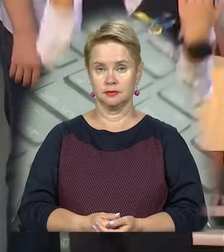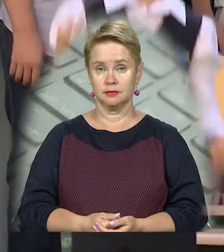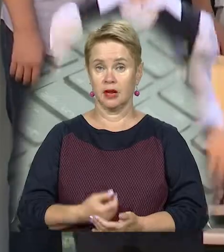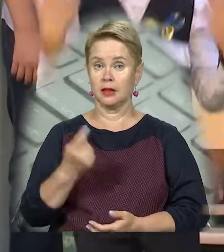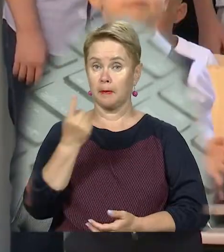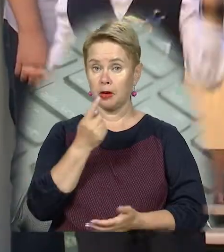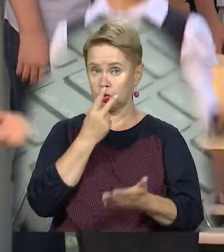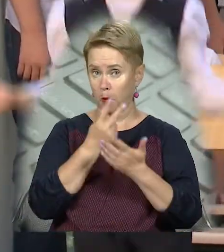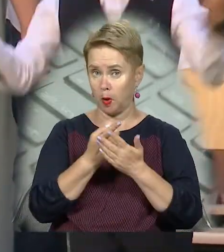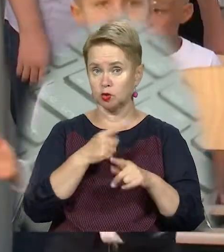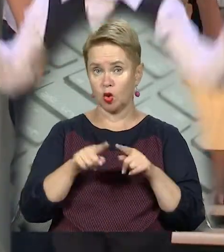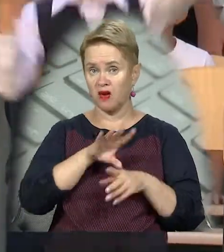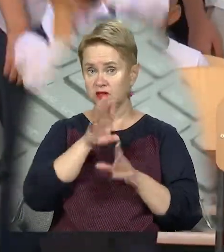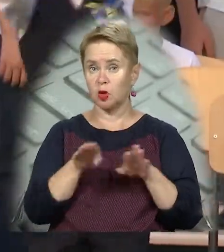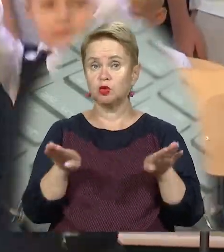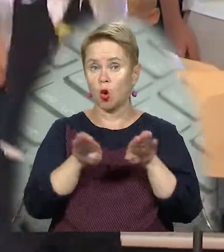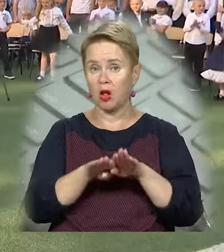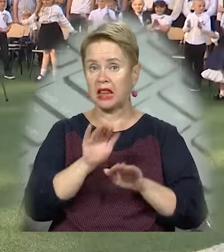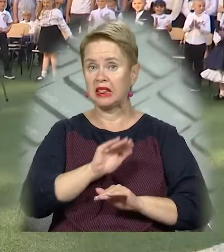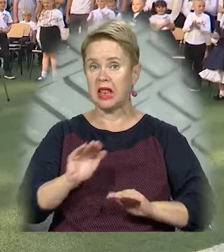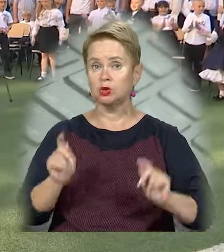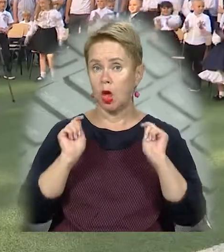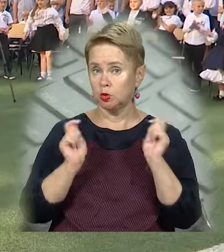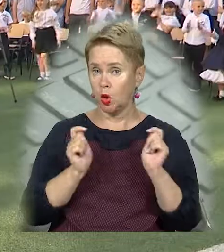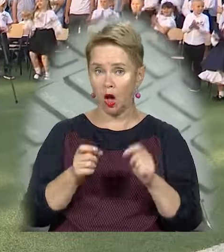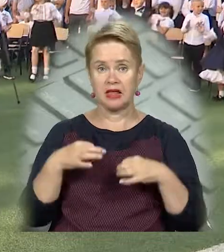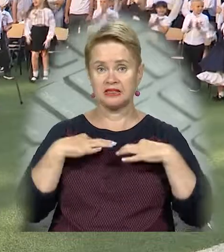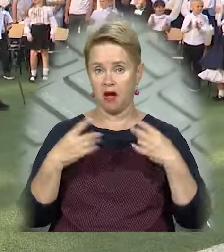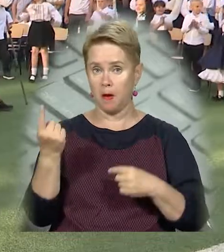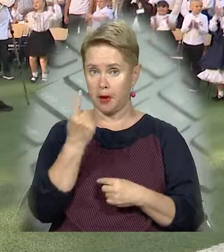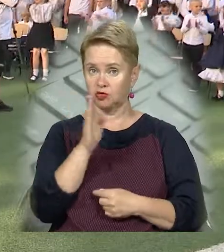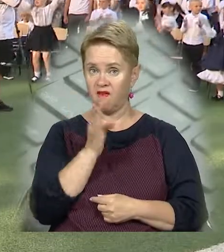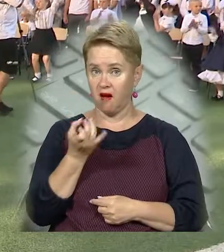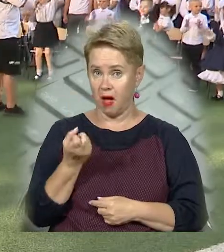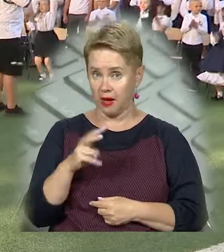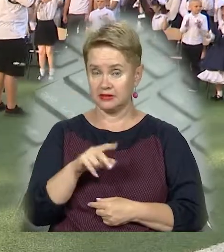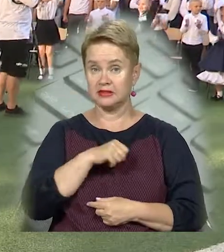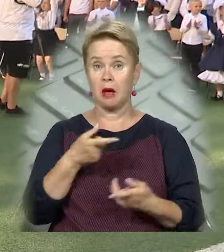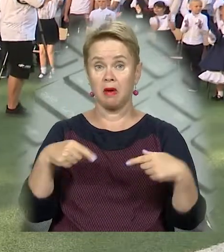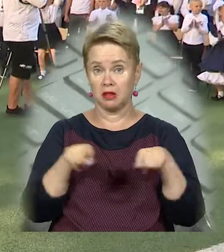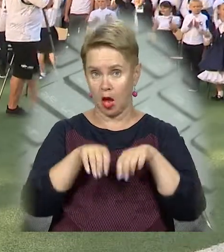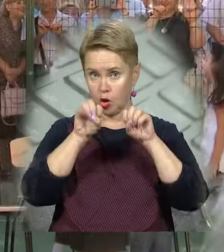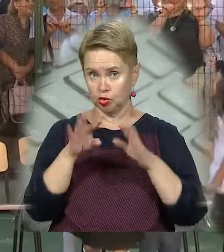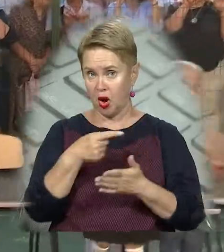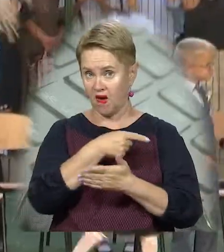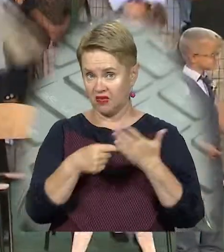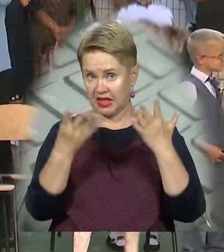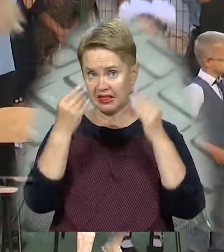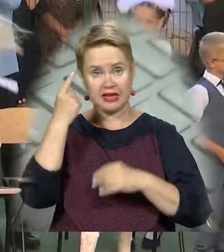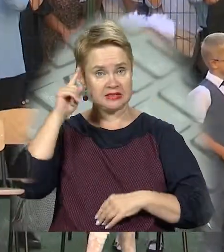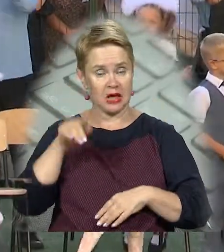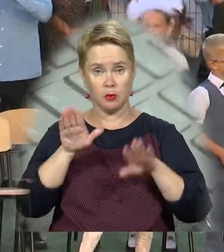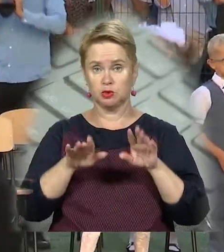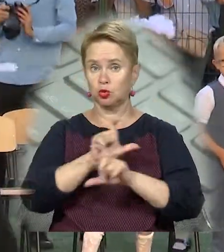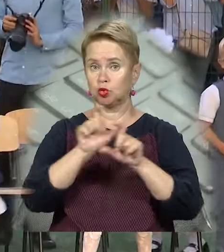На перший погляд це скоріше схоже на дитячу дискотеку, аніж на свято 1 вересня. Саме так вирішили відзначити День